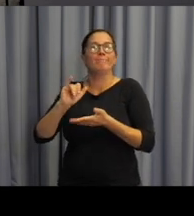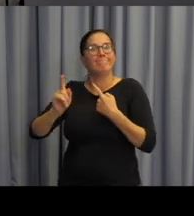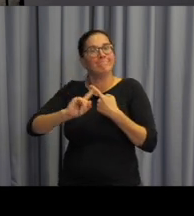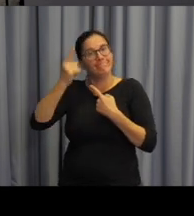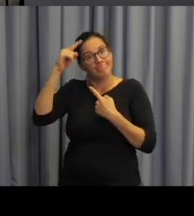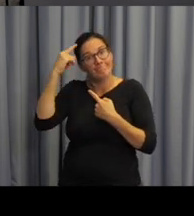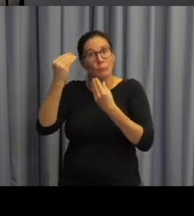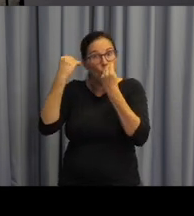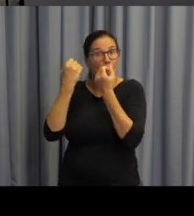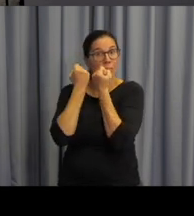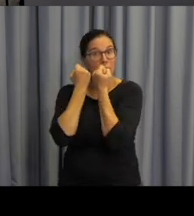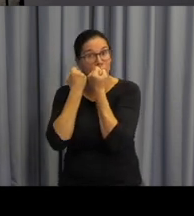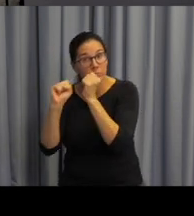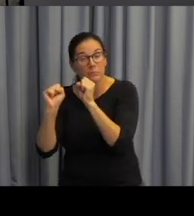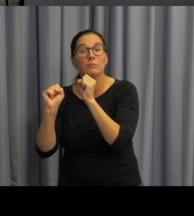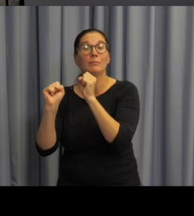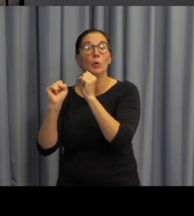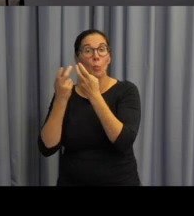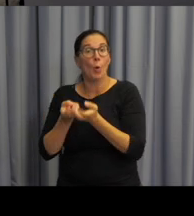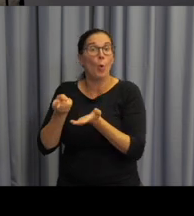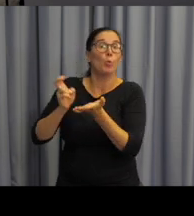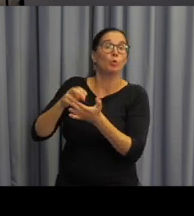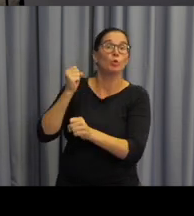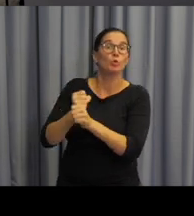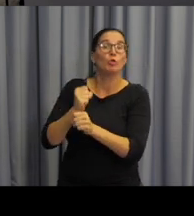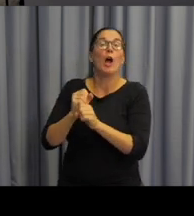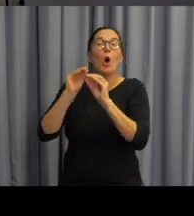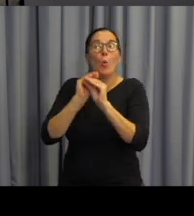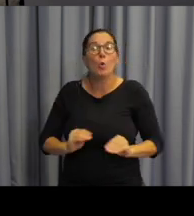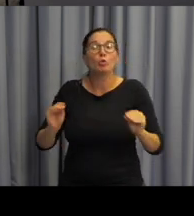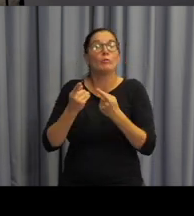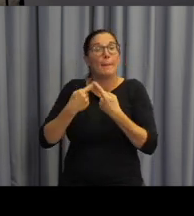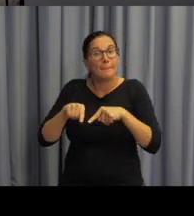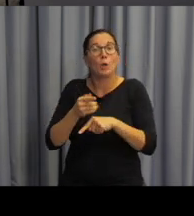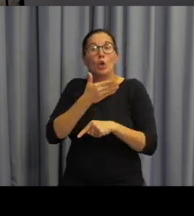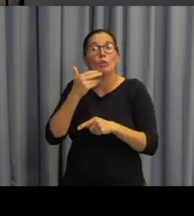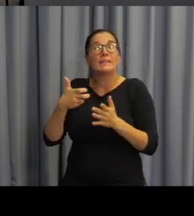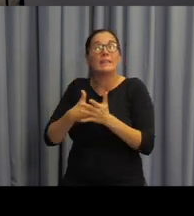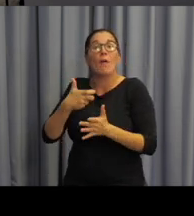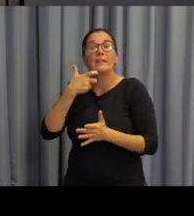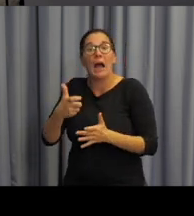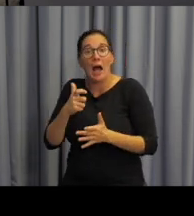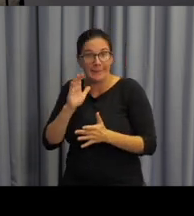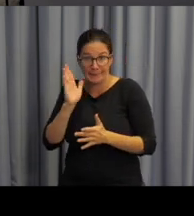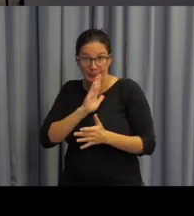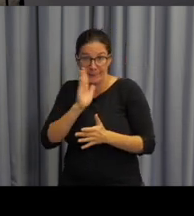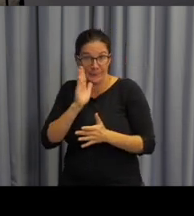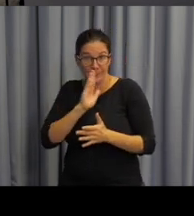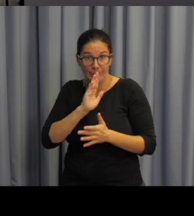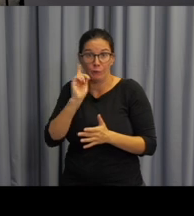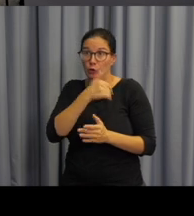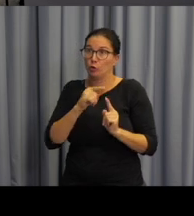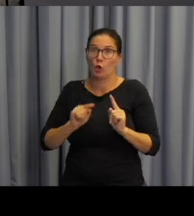mohli potenciální zájemci studovat a po jehož absolvování by se stali právě